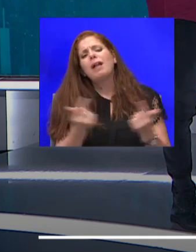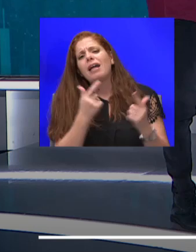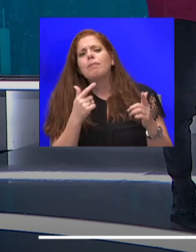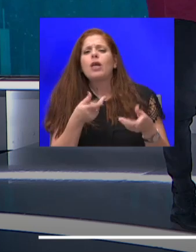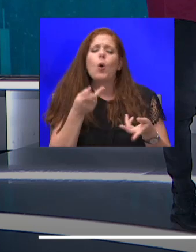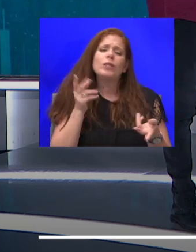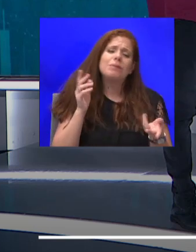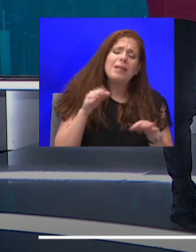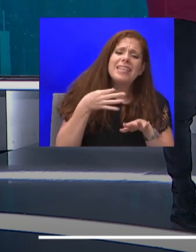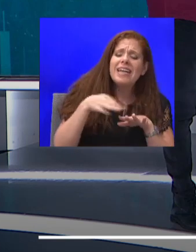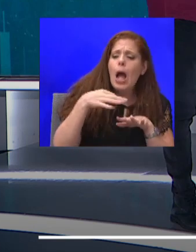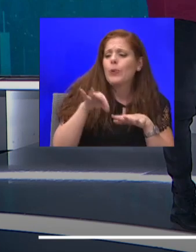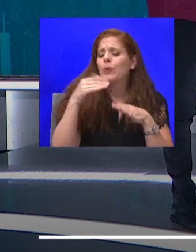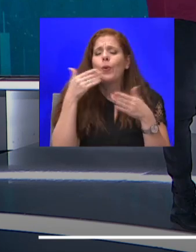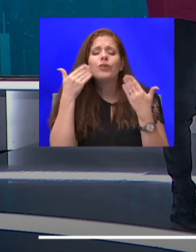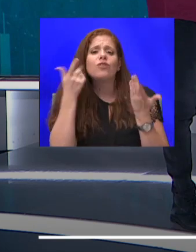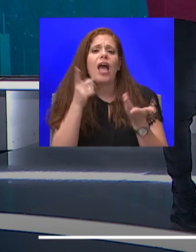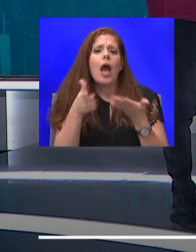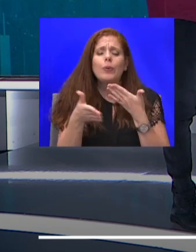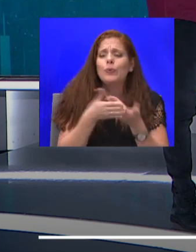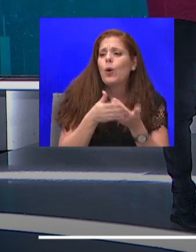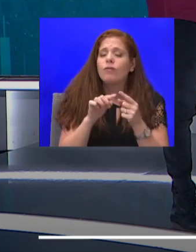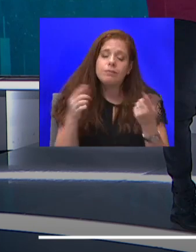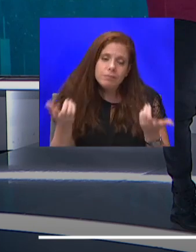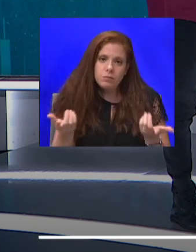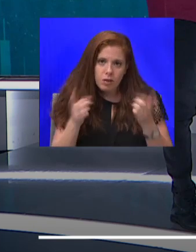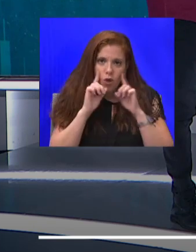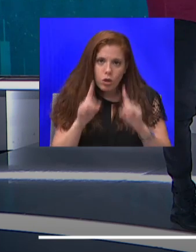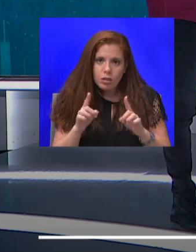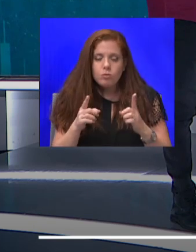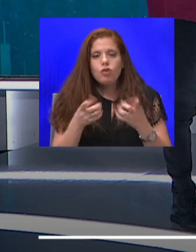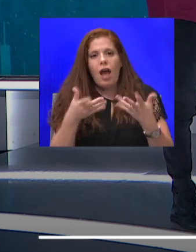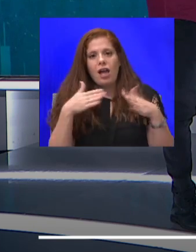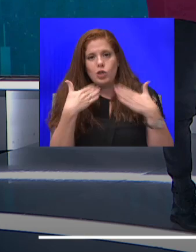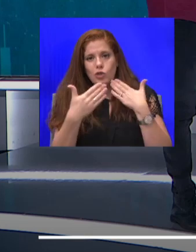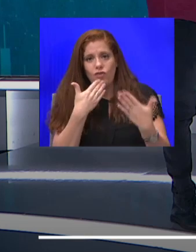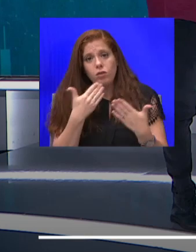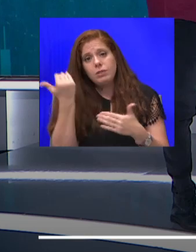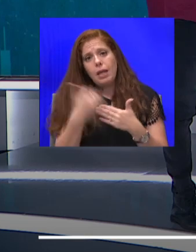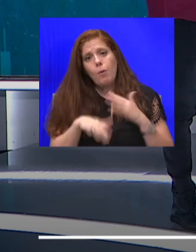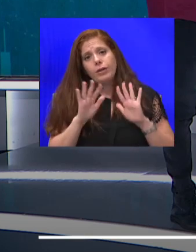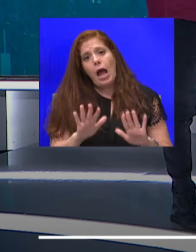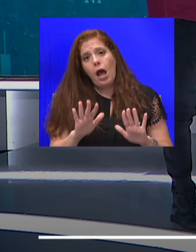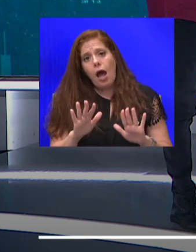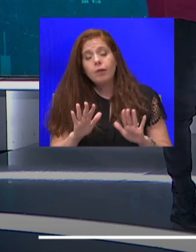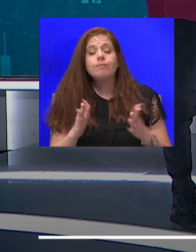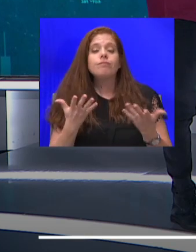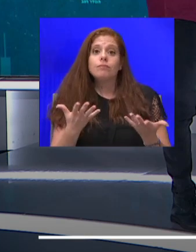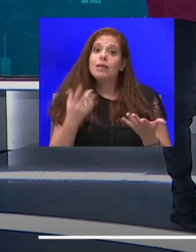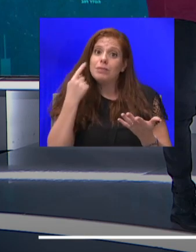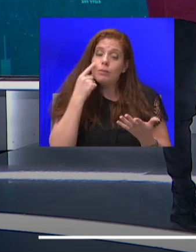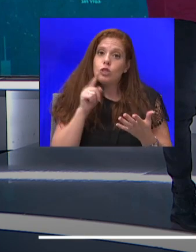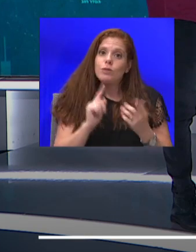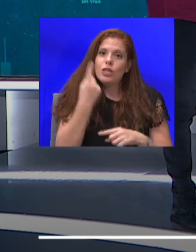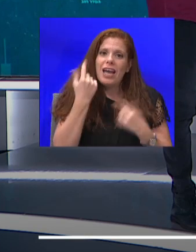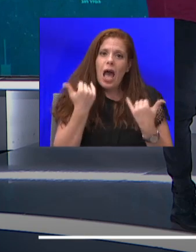ואתה יודע, אנחנו כבר רגילים שישיבות הקבינט הללו מסתיימות כך בדרך רעה מסתימן שזה גם מה שיקרה כעת ושהדיון עצמו